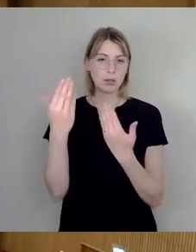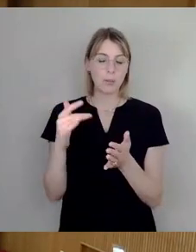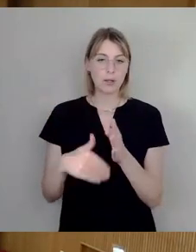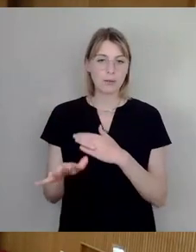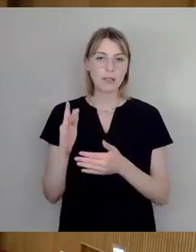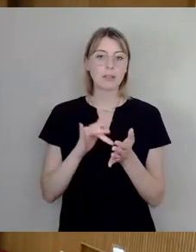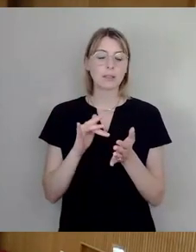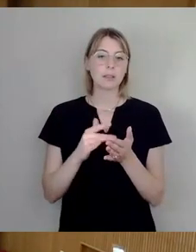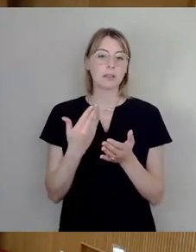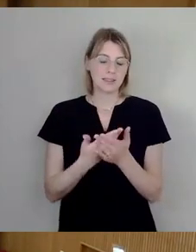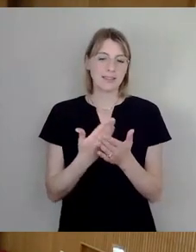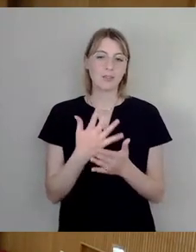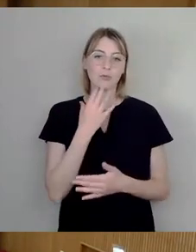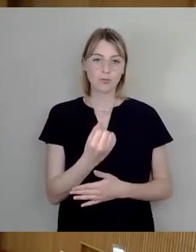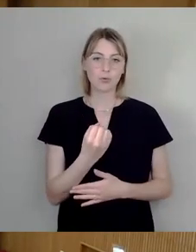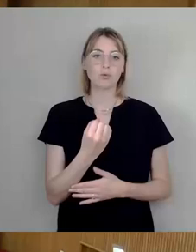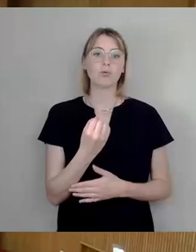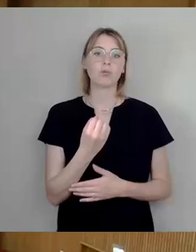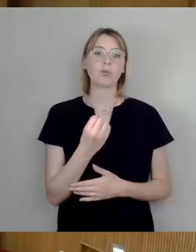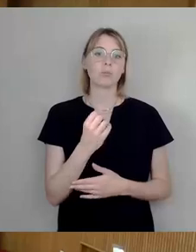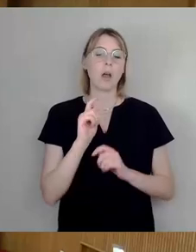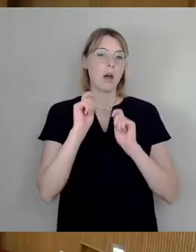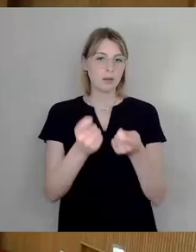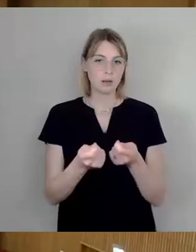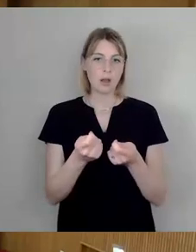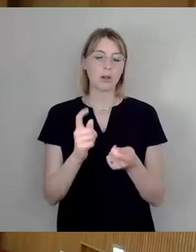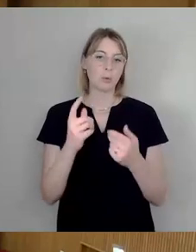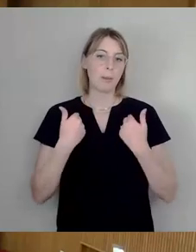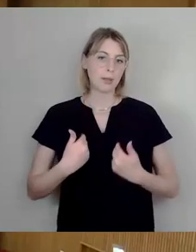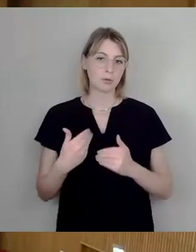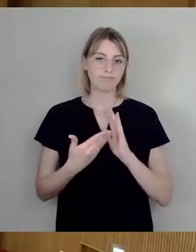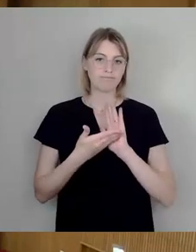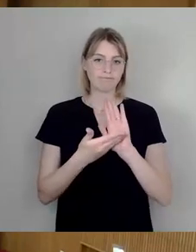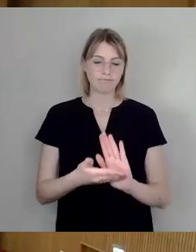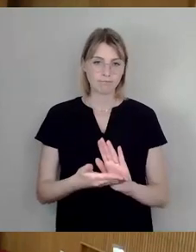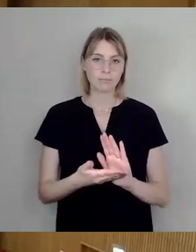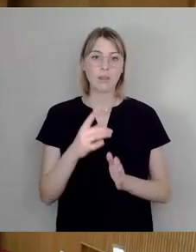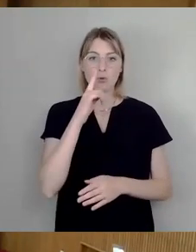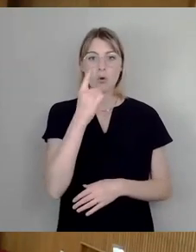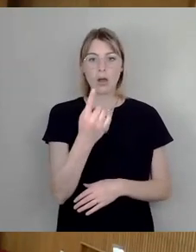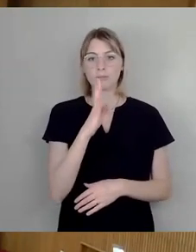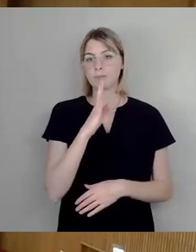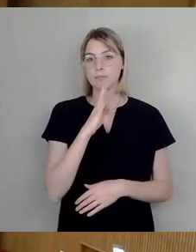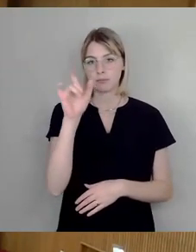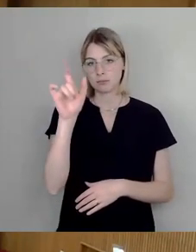sehr gern noch persönlich einbringen. Vielen Dank. Es gibt übrigens nur einen Redner und ich versuche mich sehr kurz zu fassen.